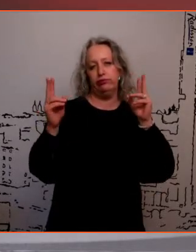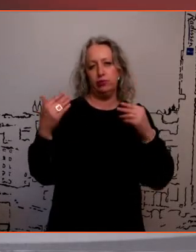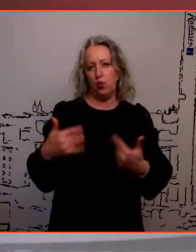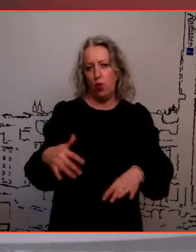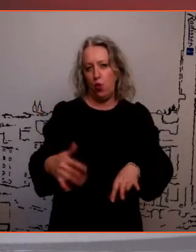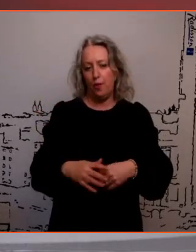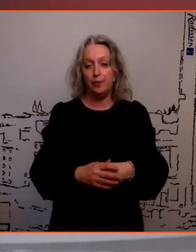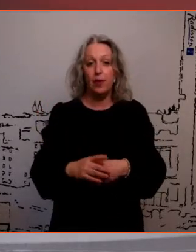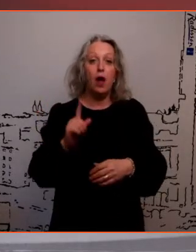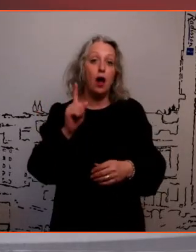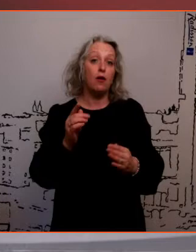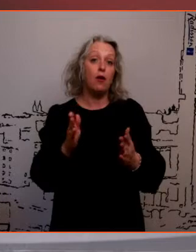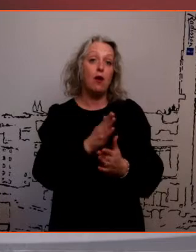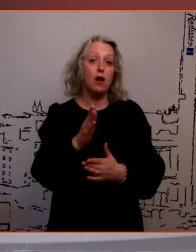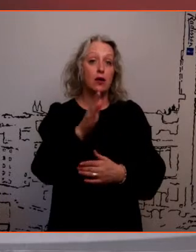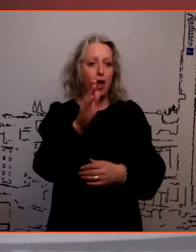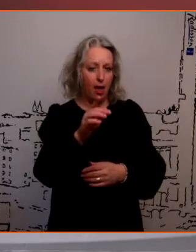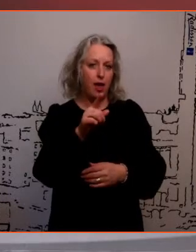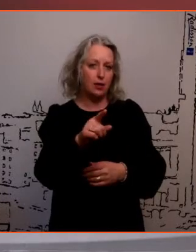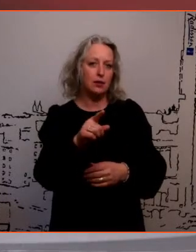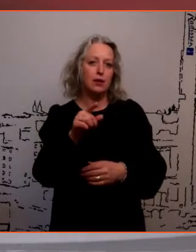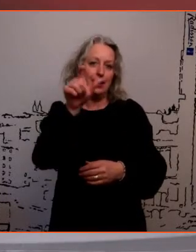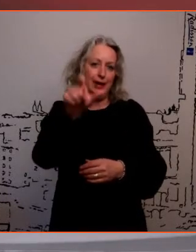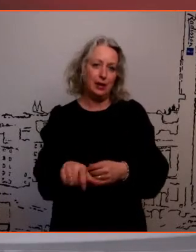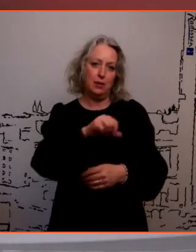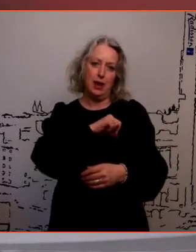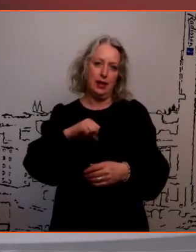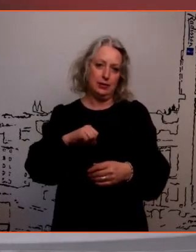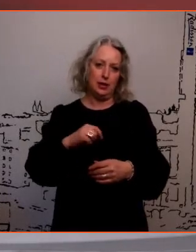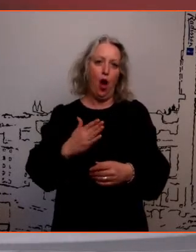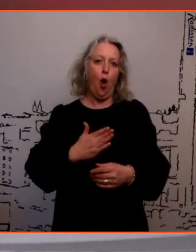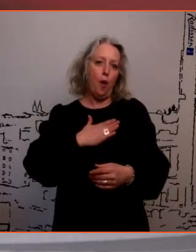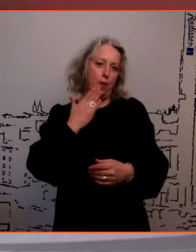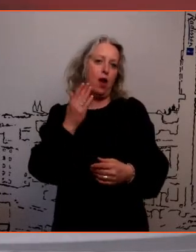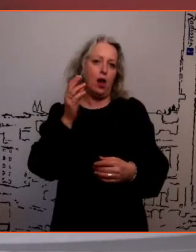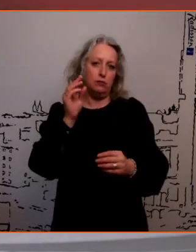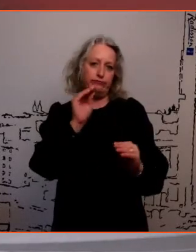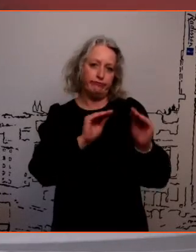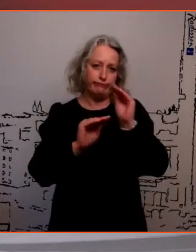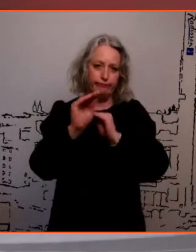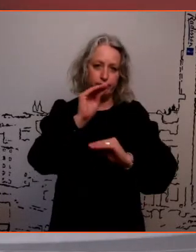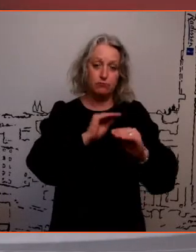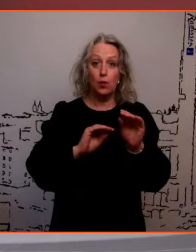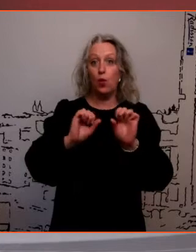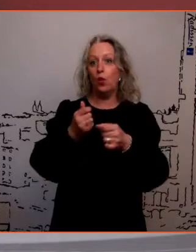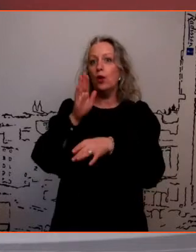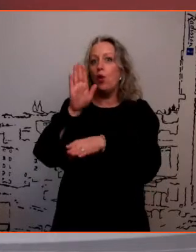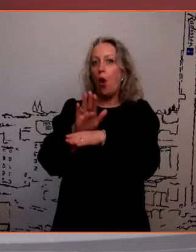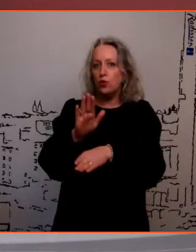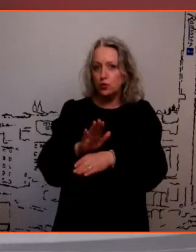Aga karjääri ikkagi inimene ehitab enda jaoks. Kui on tegu kohustustega, siis